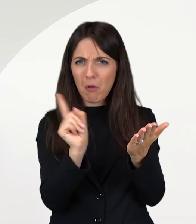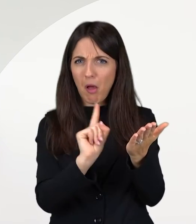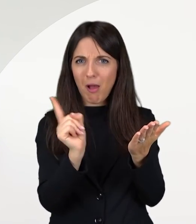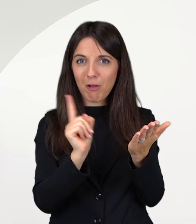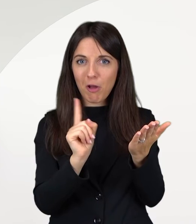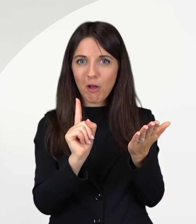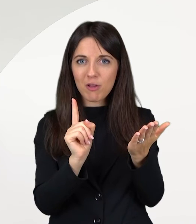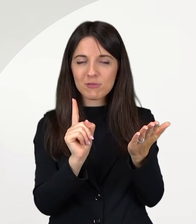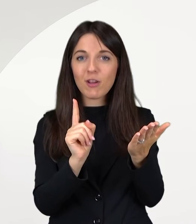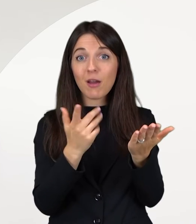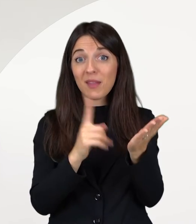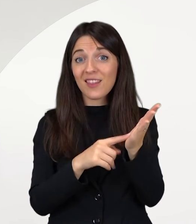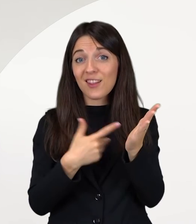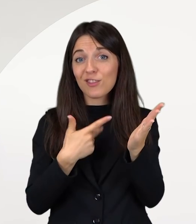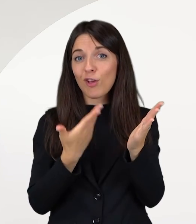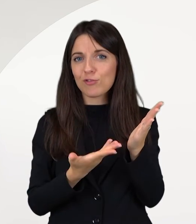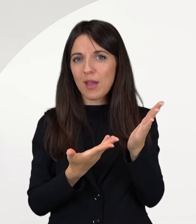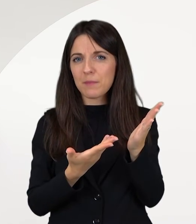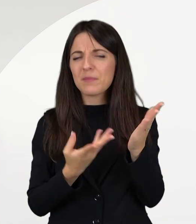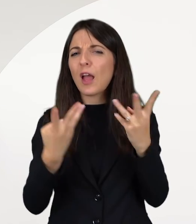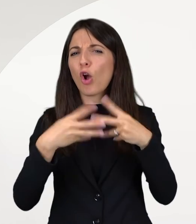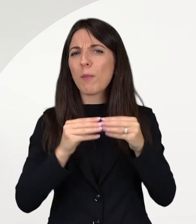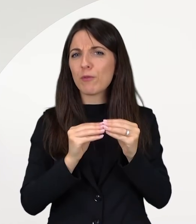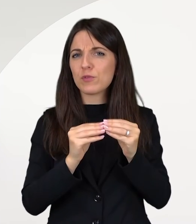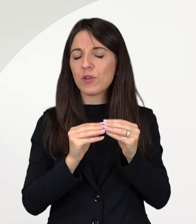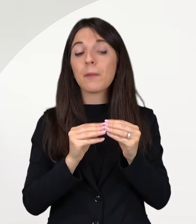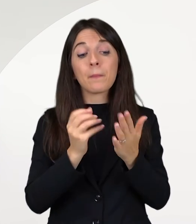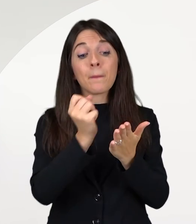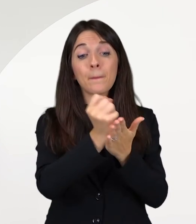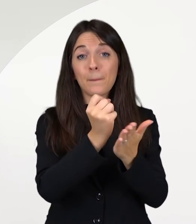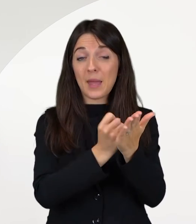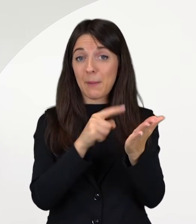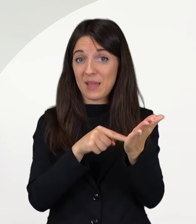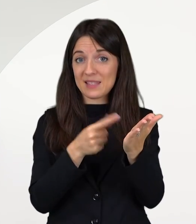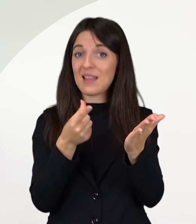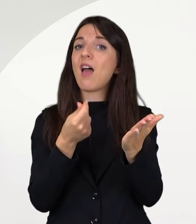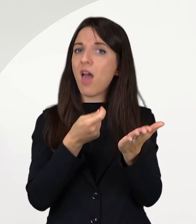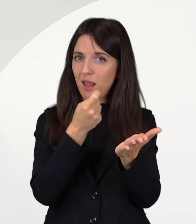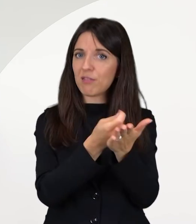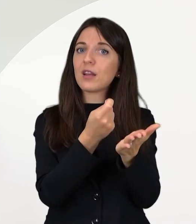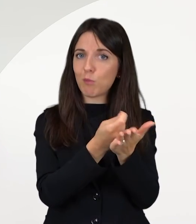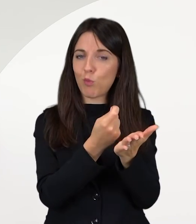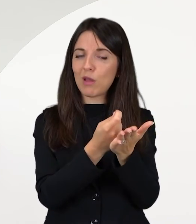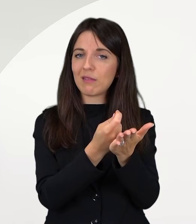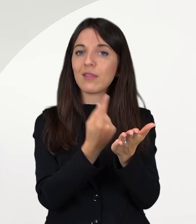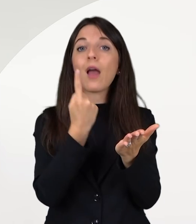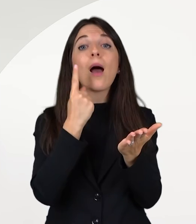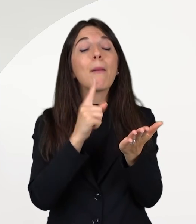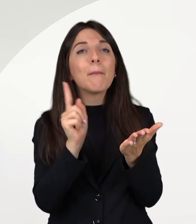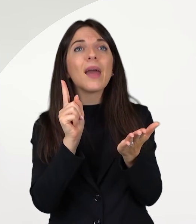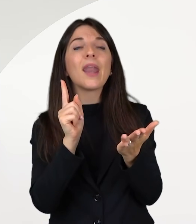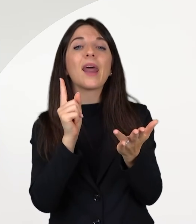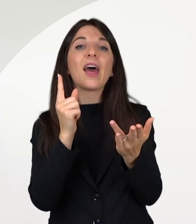nascita di verificare che le donne non conoscono questo diritto. Si